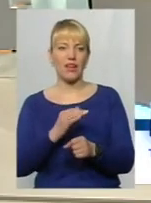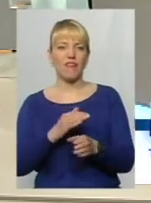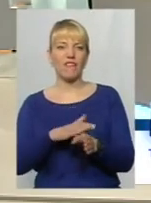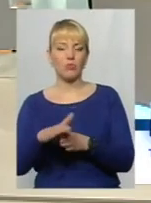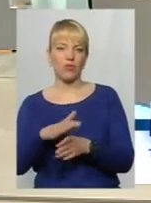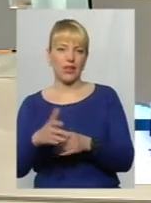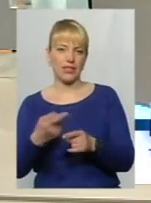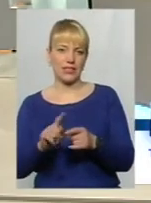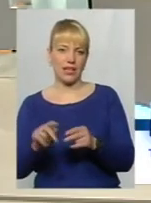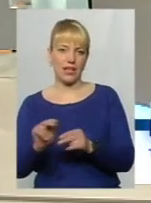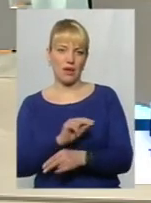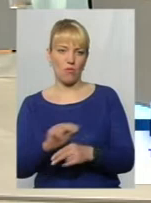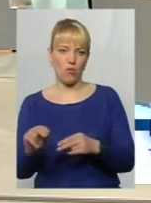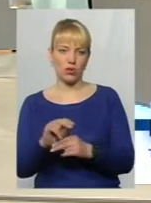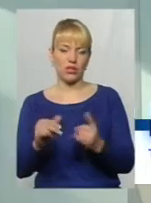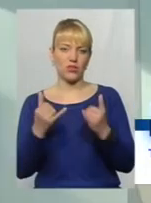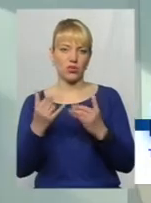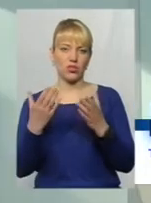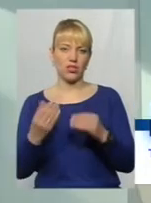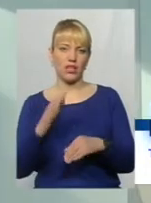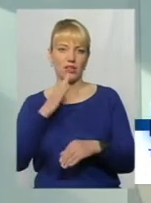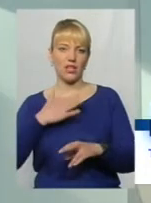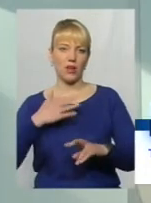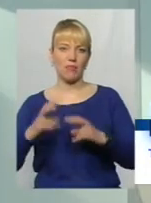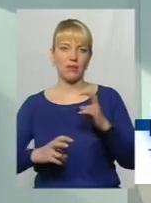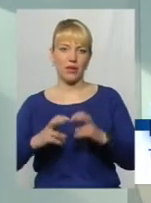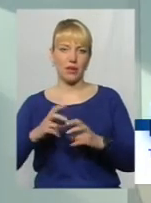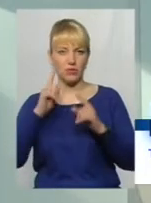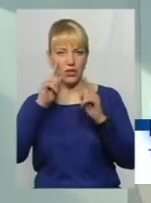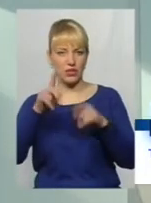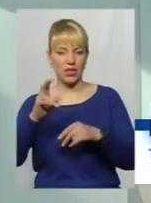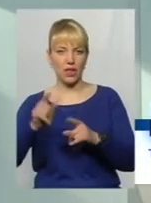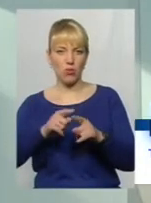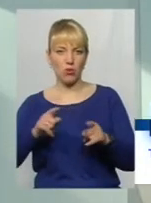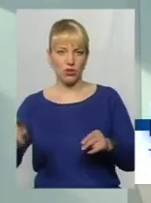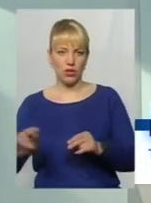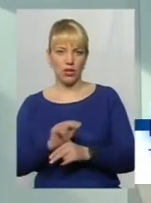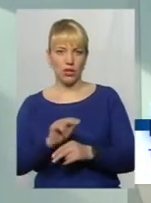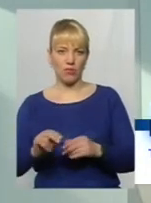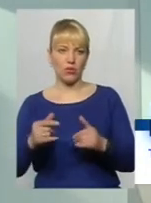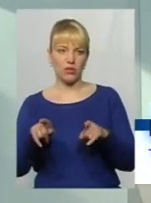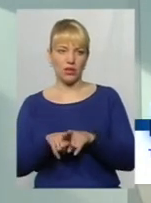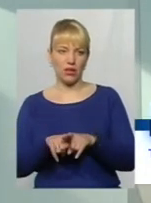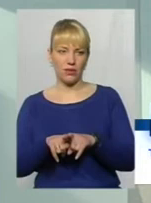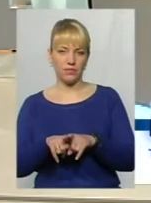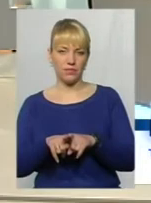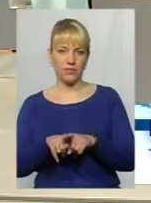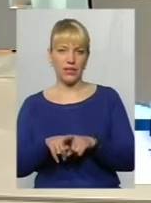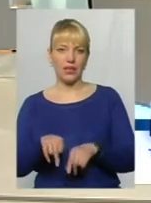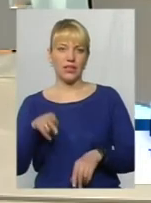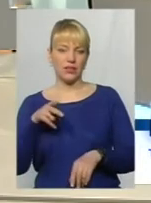самий ремонт? На сьогоднішній день наше підприємство націлене на поточний ремонт. Так, з